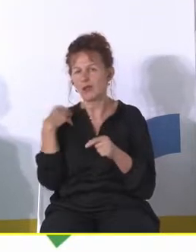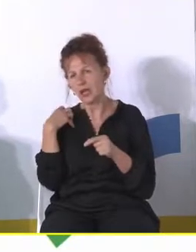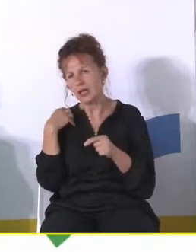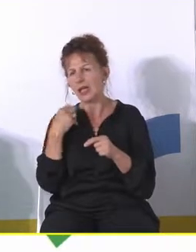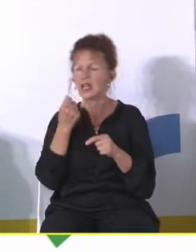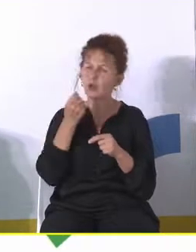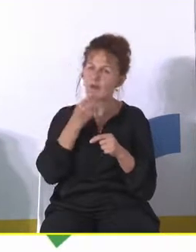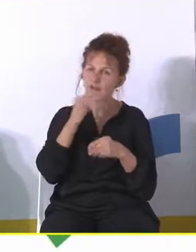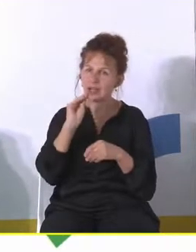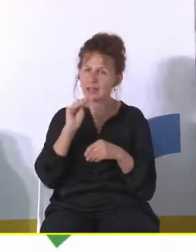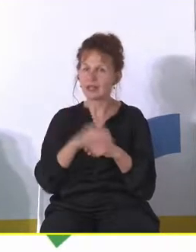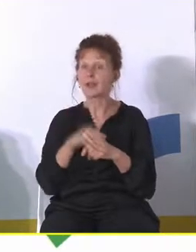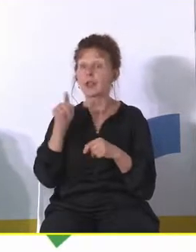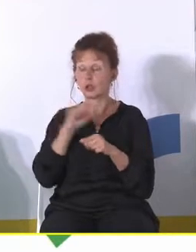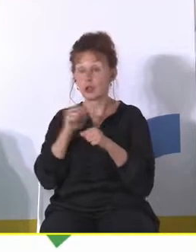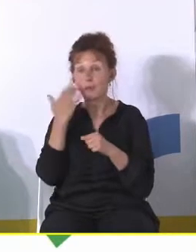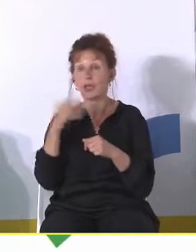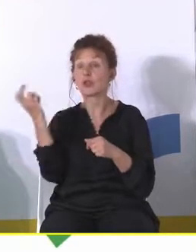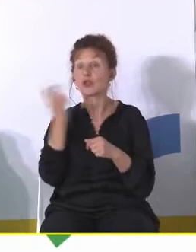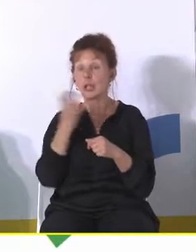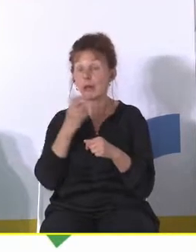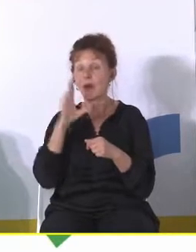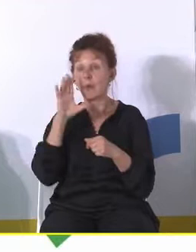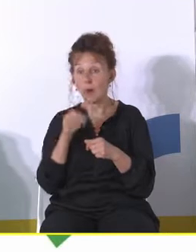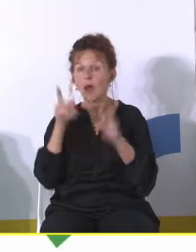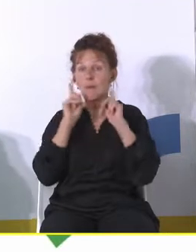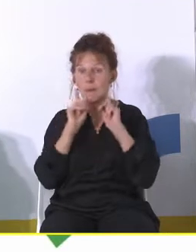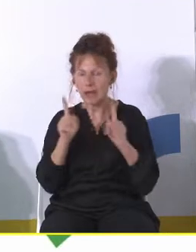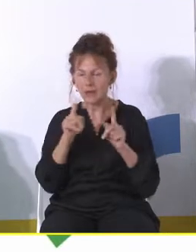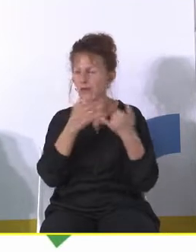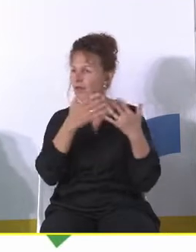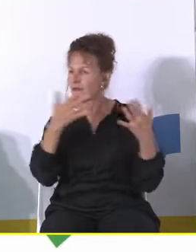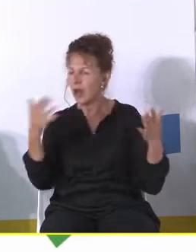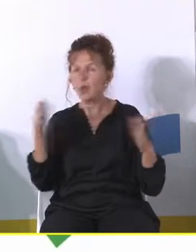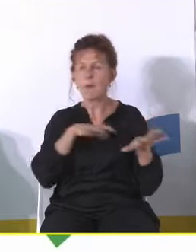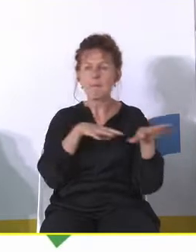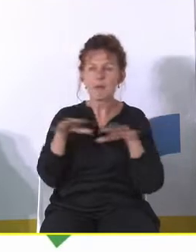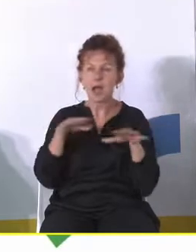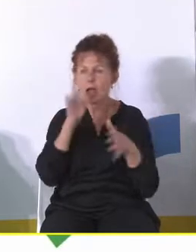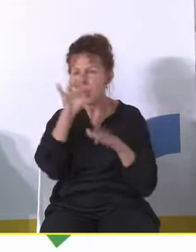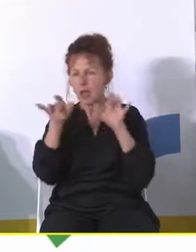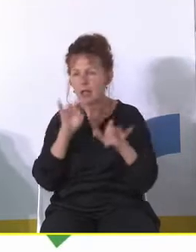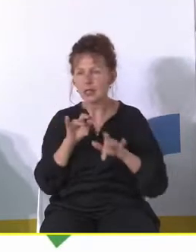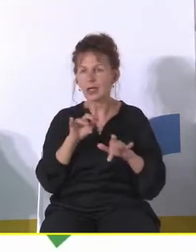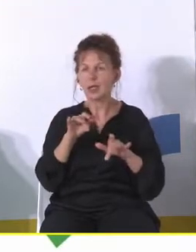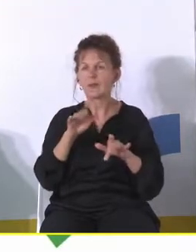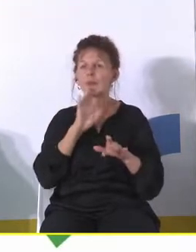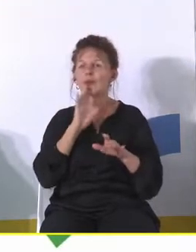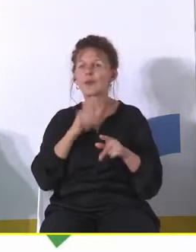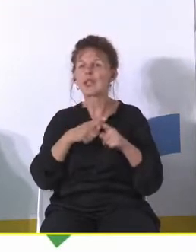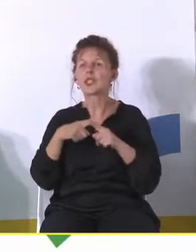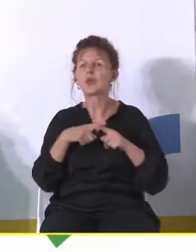więcej to jest ciekawe bo jest rzeczywiście w wielu miejscach to są takie wiecie spółdzielnie pracy można